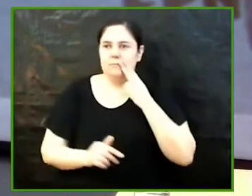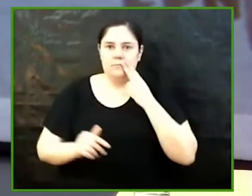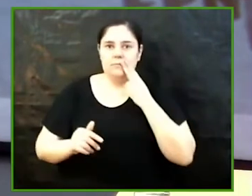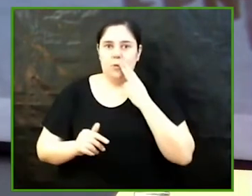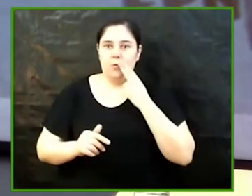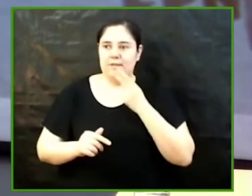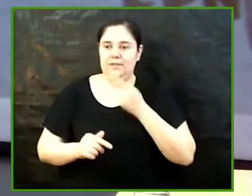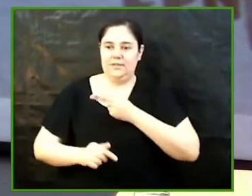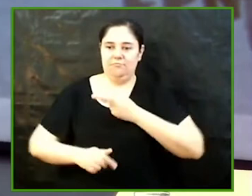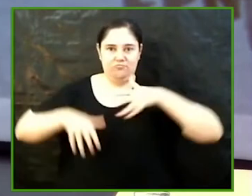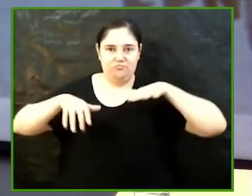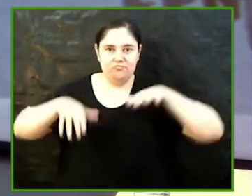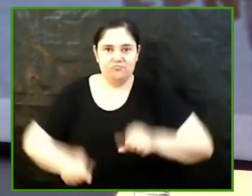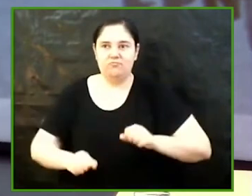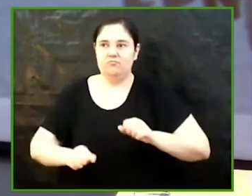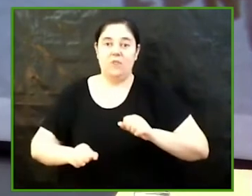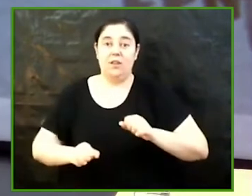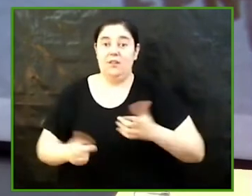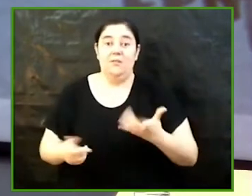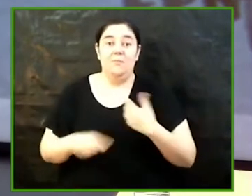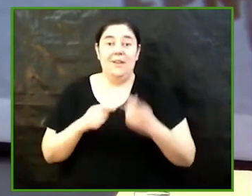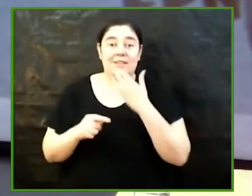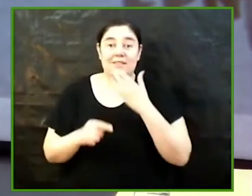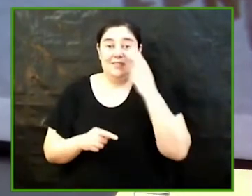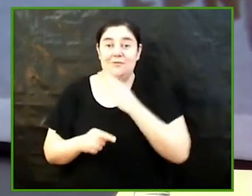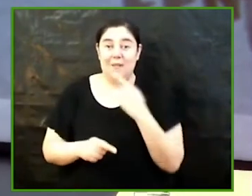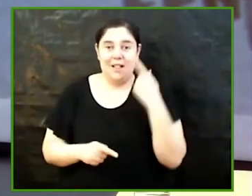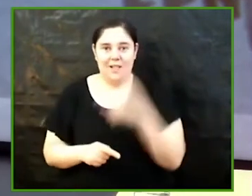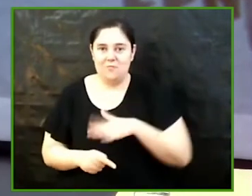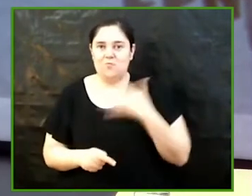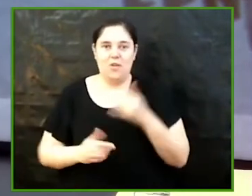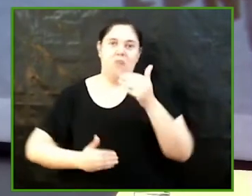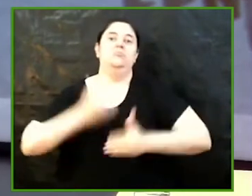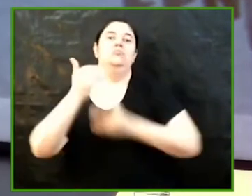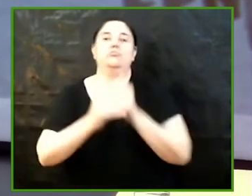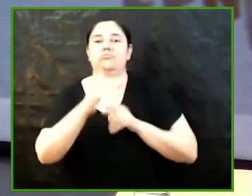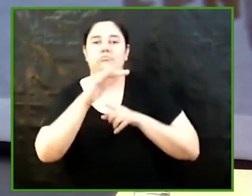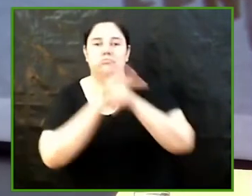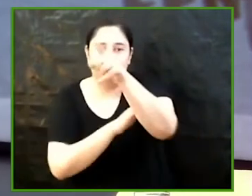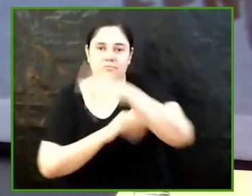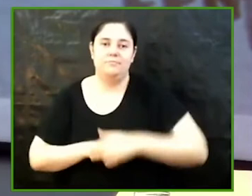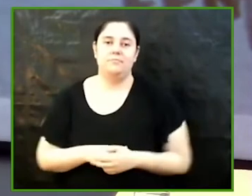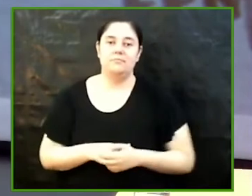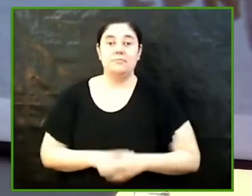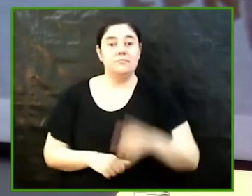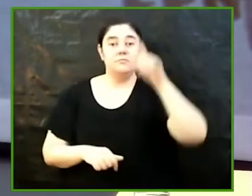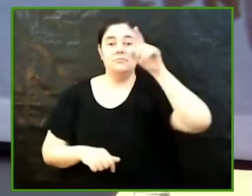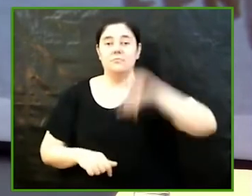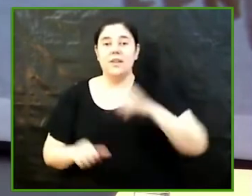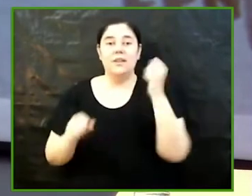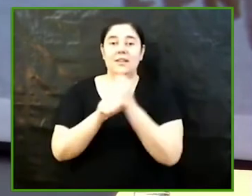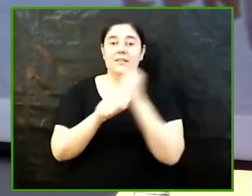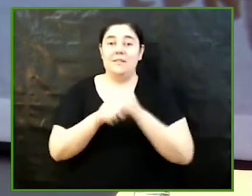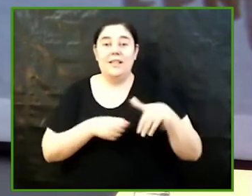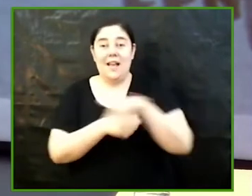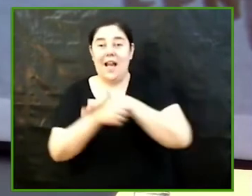ajudarà a arribar més lluny. A més a més, aquest any podem celebrar que una altra vegada s'han presentat diversos treballs a tots els àmbits de